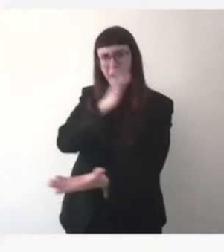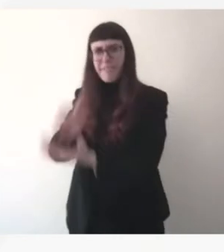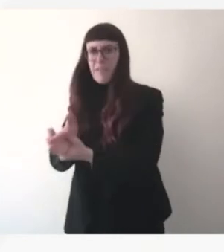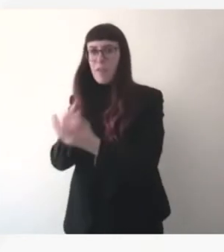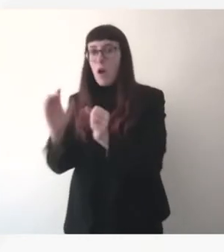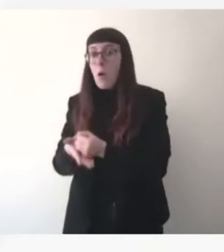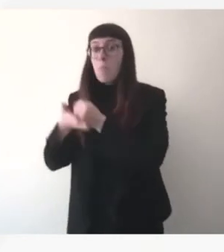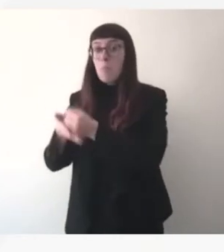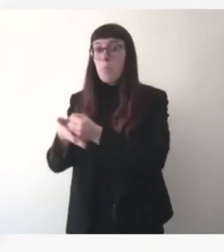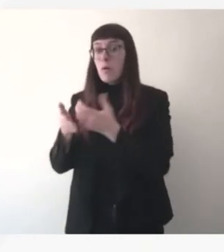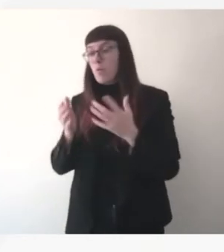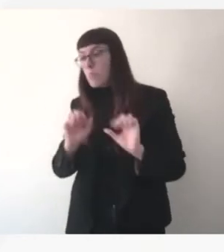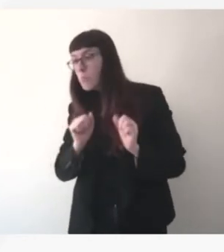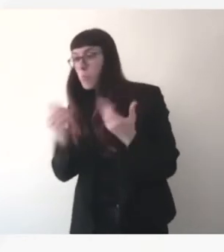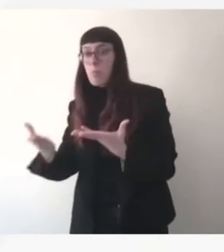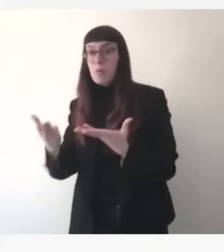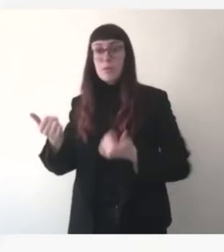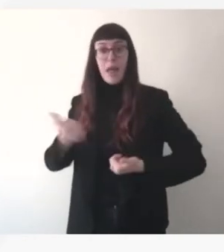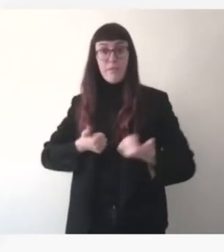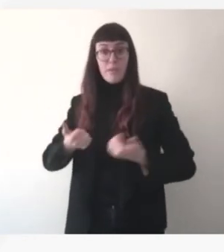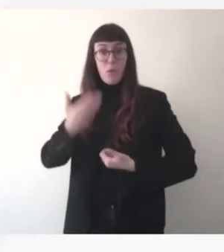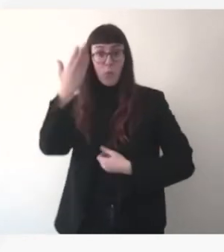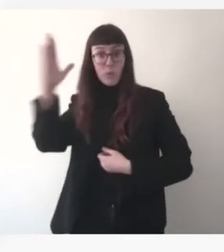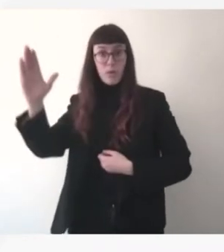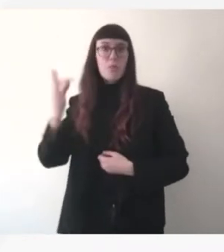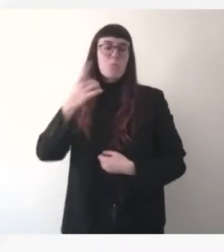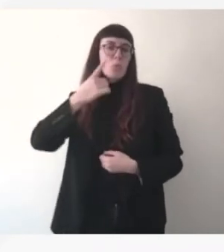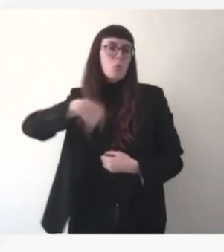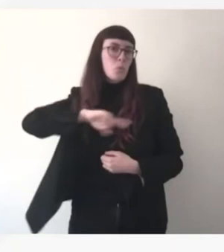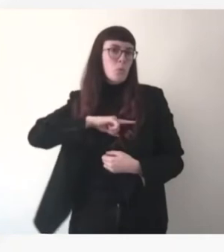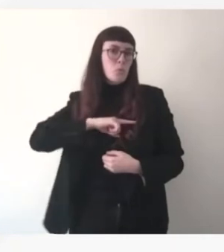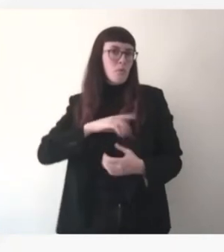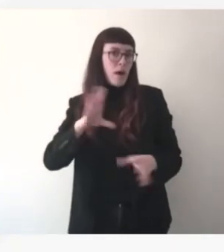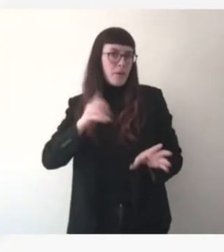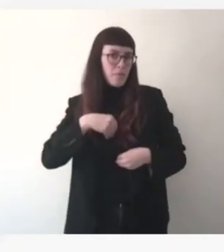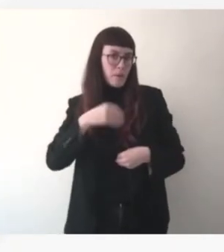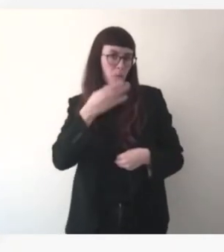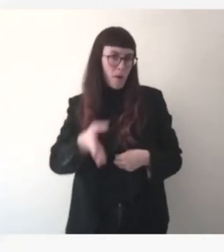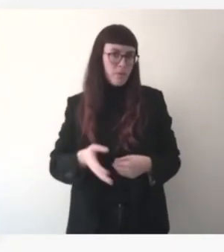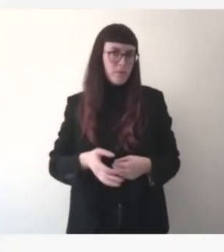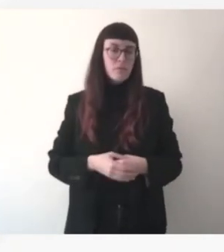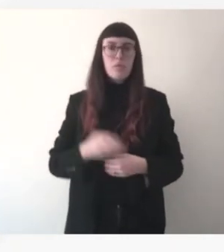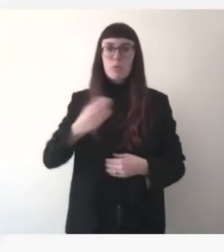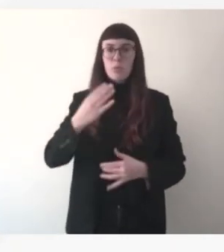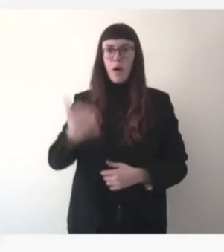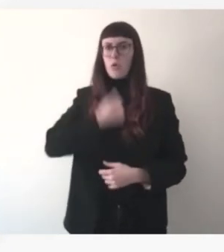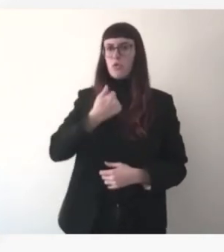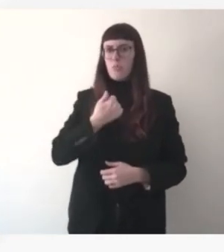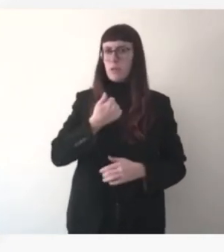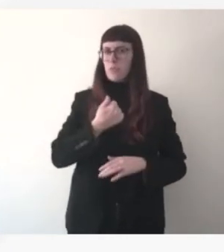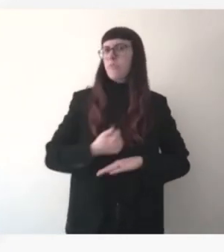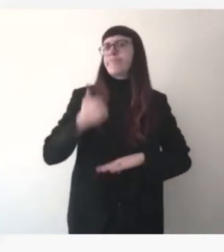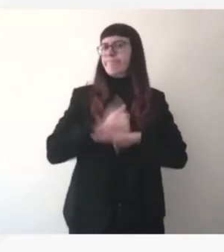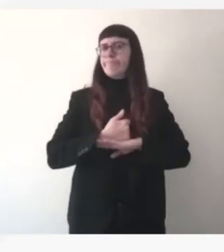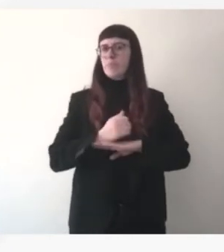nous, c'est évidemment quelque chose qui n pas acceptable. doit vraiment être souverain sur nos infrastructures y compris celles-ci.